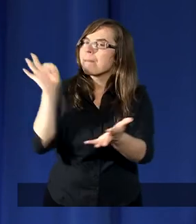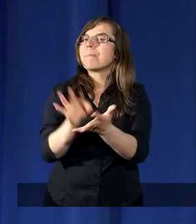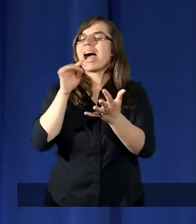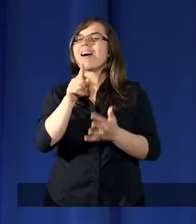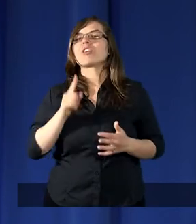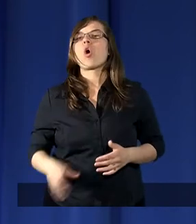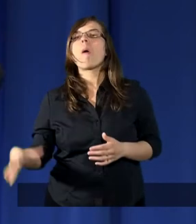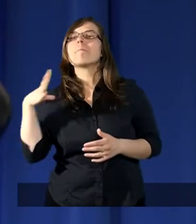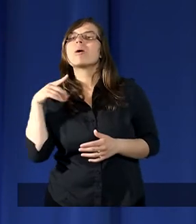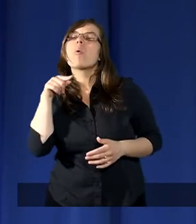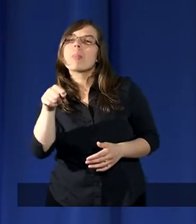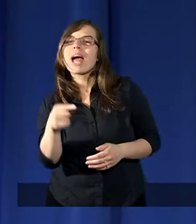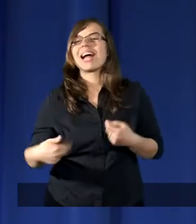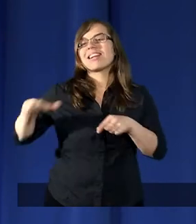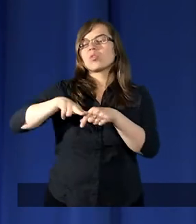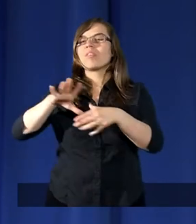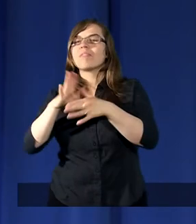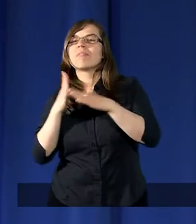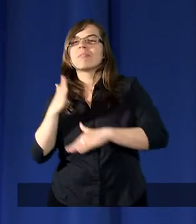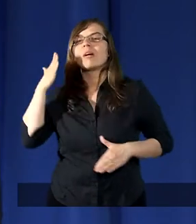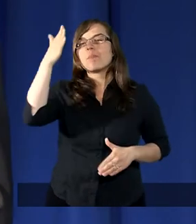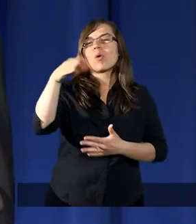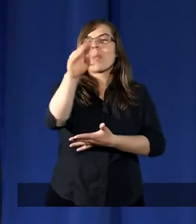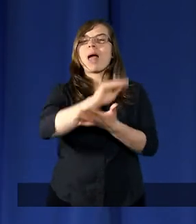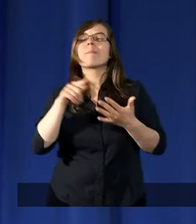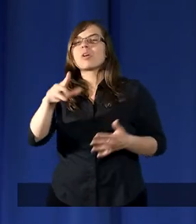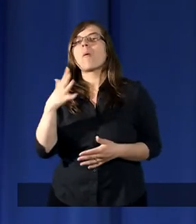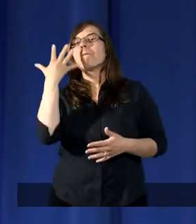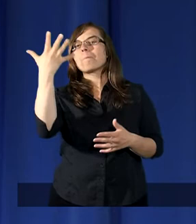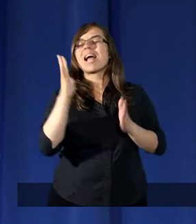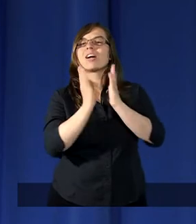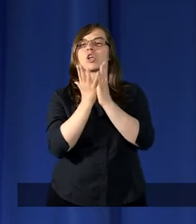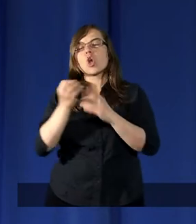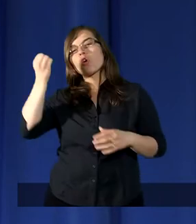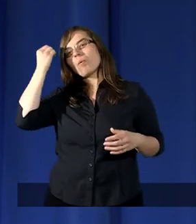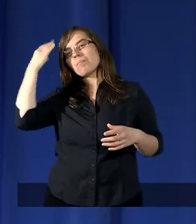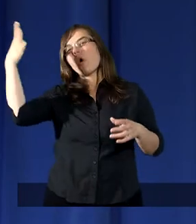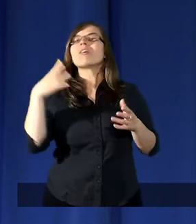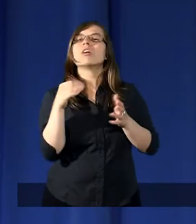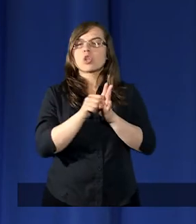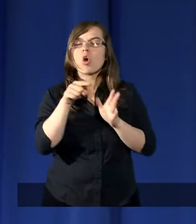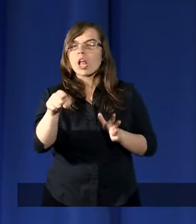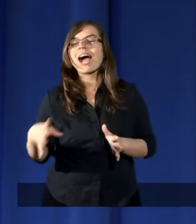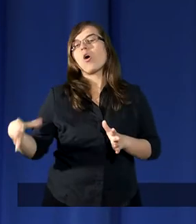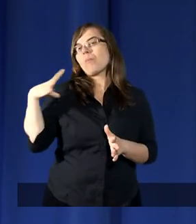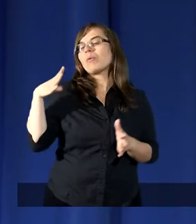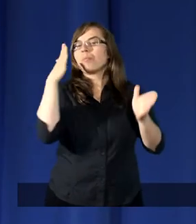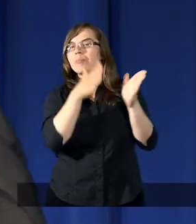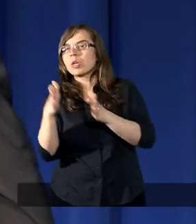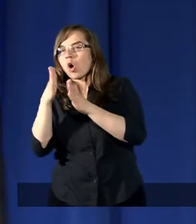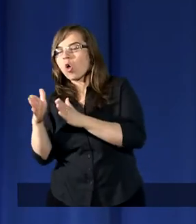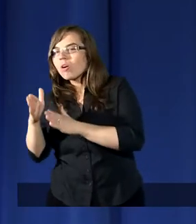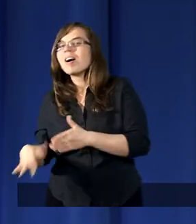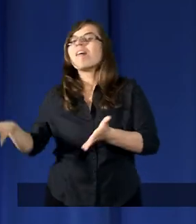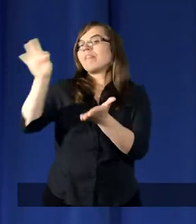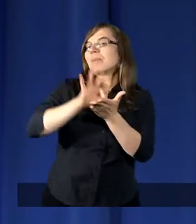był tym, który w przyszłości napisał pięcioksiąg Mojżeszowy, do tego był przygotowany, ale w